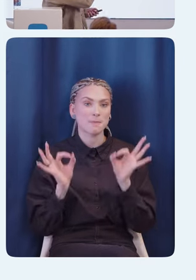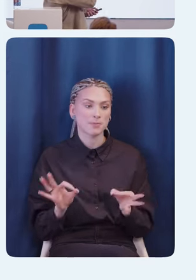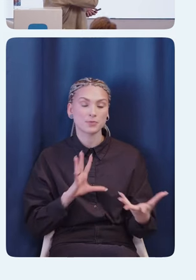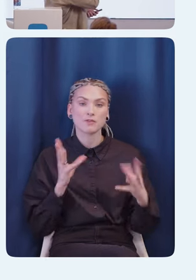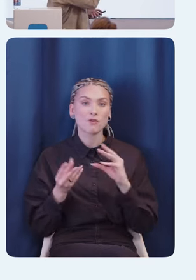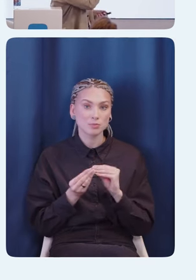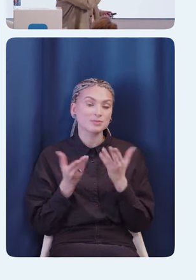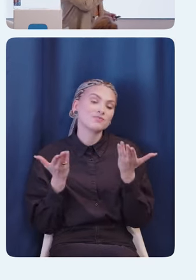в общем, вот так. Спасибо.